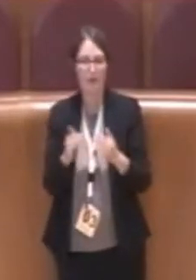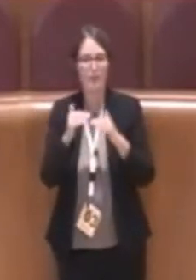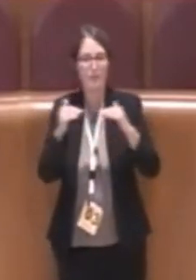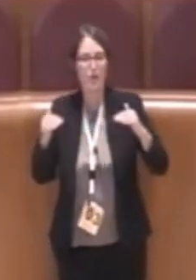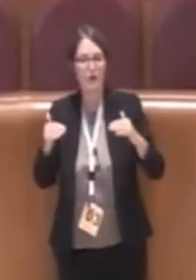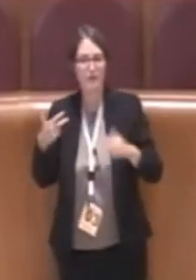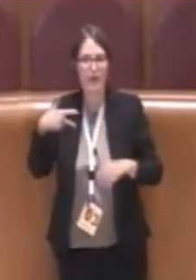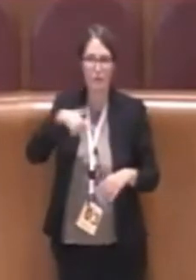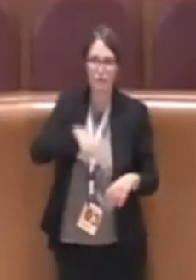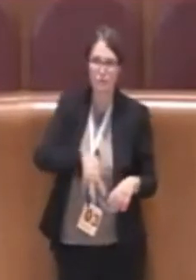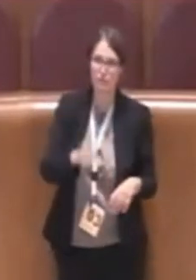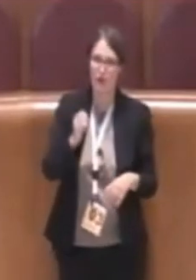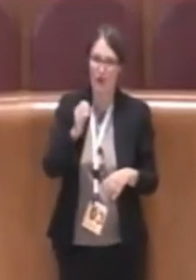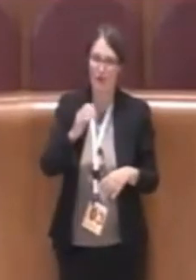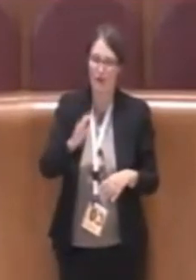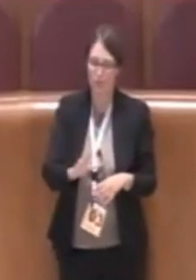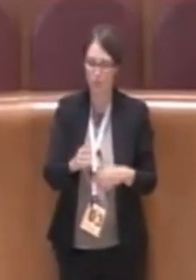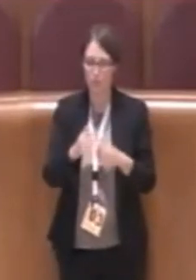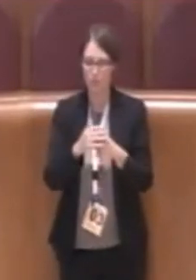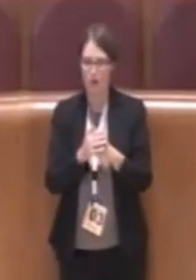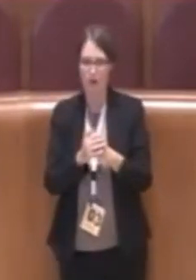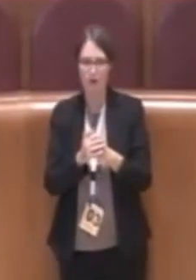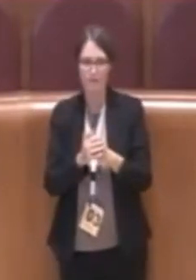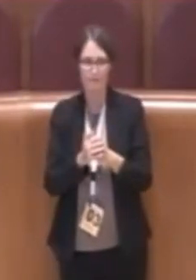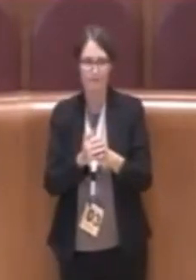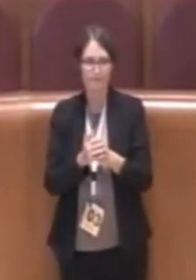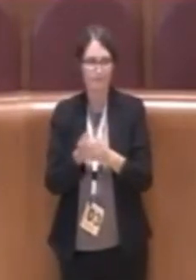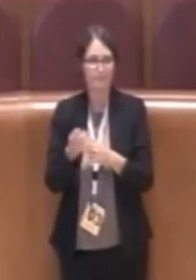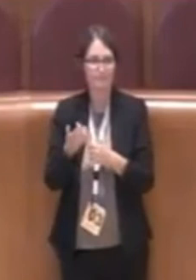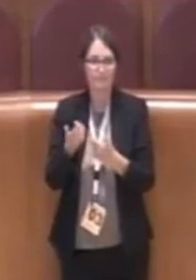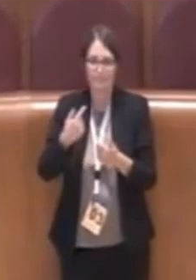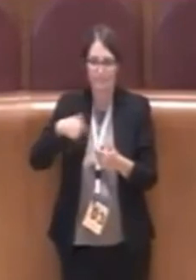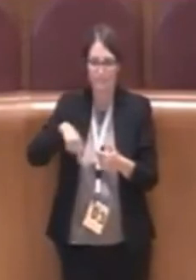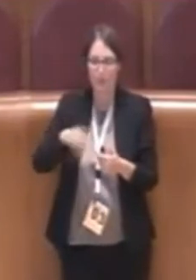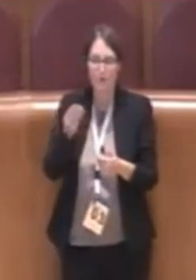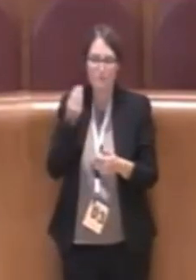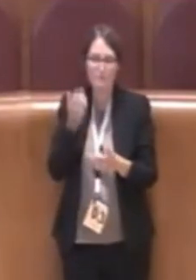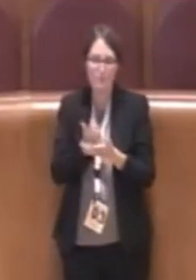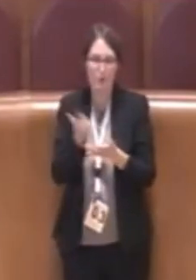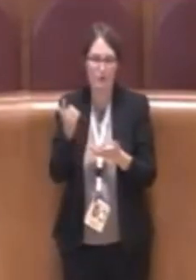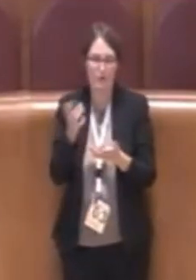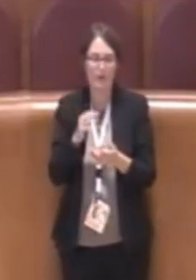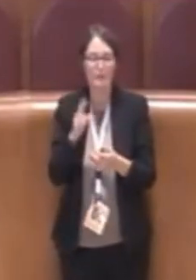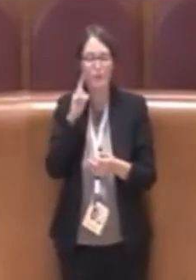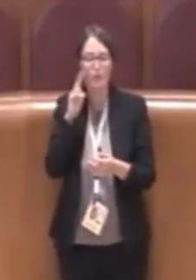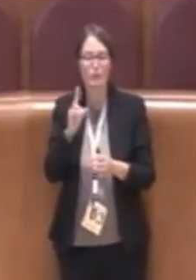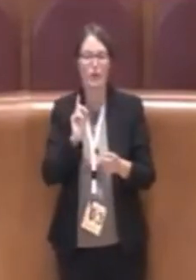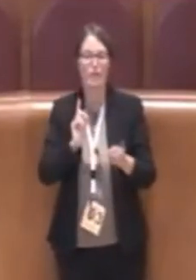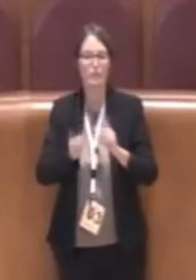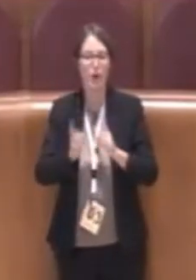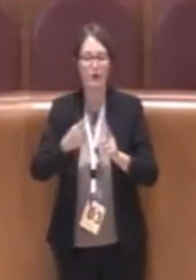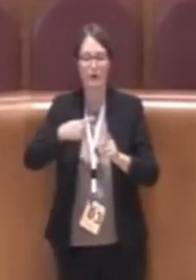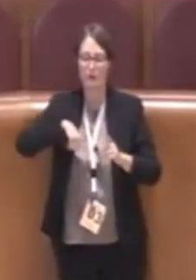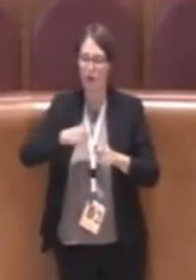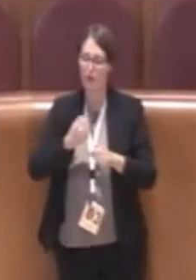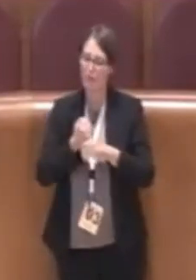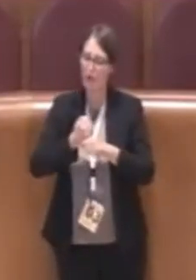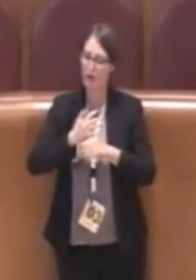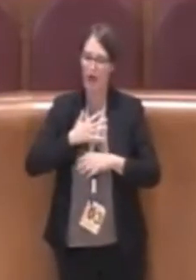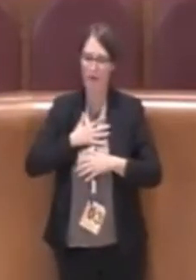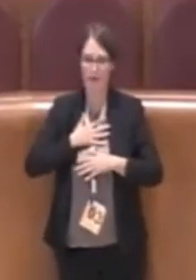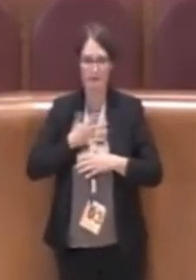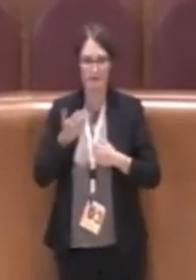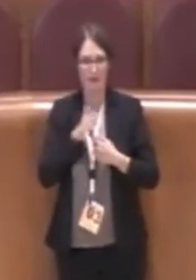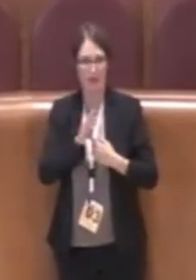questo è un aspetto che per noi è stato molto importante perché è un aspetto politico che ci rappresenta molto. L'altro aspetto